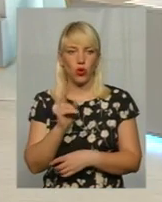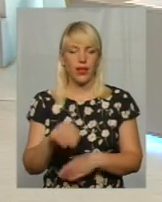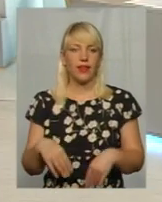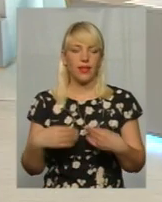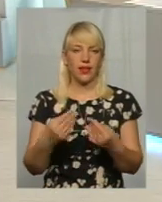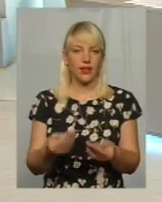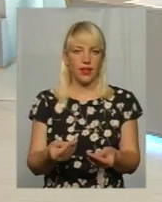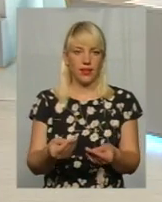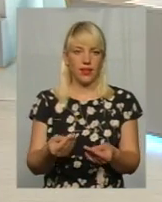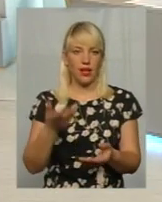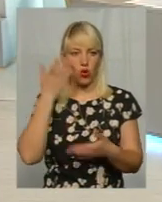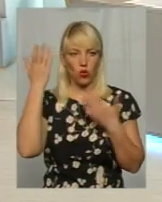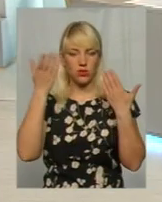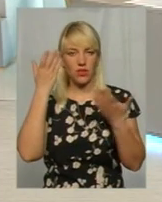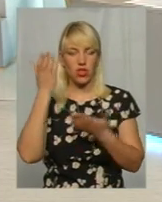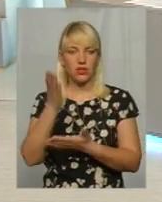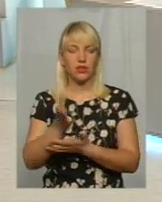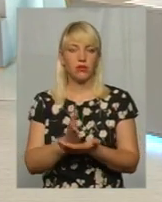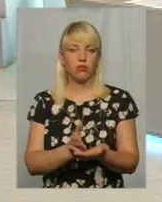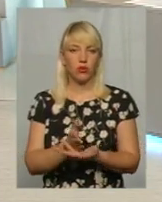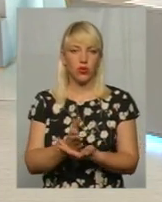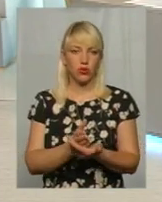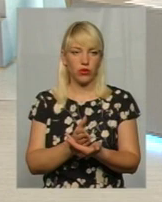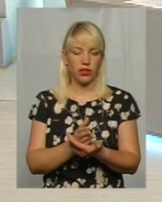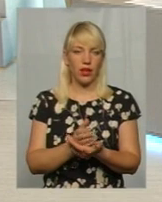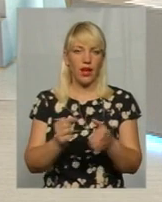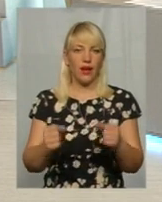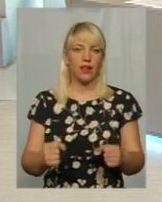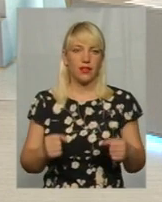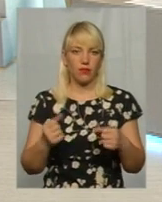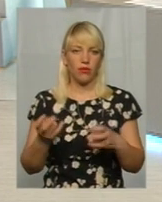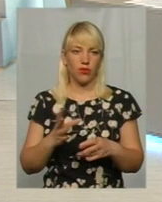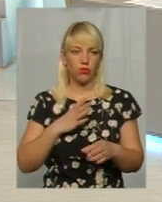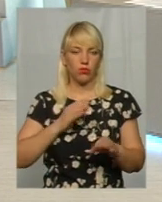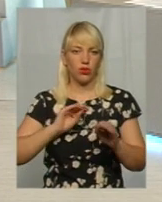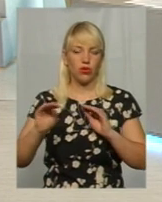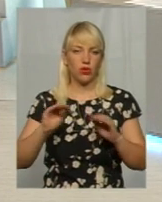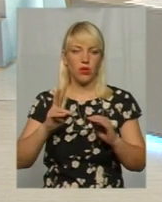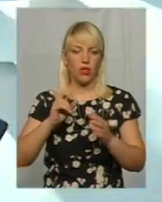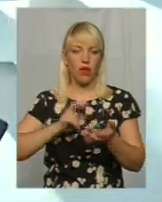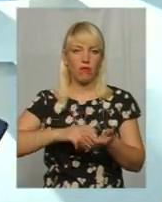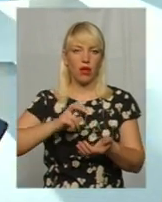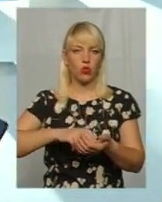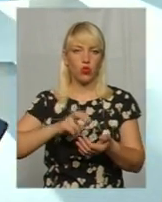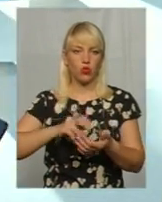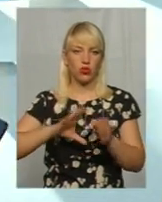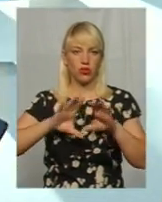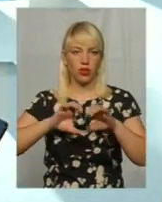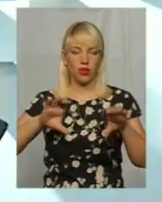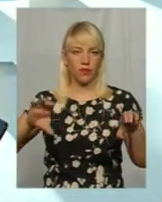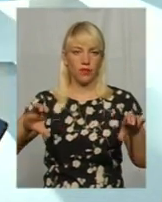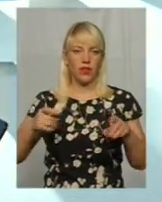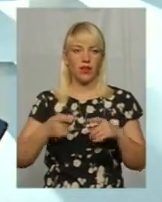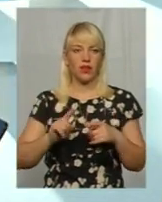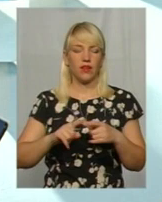розважальні послуги, атракційні, повинно бути розміщення десь на батуті, неподалік батуту, в відповідальну